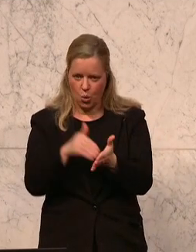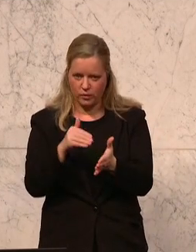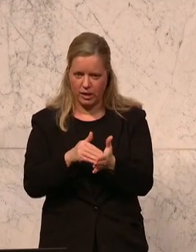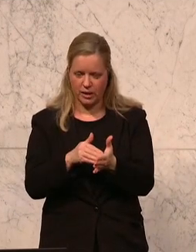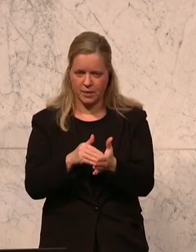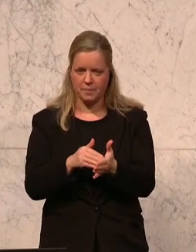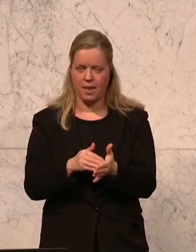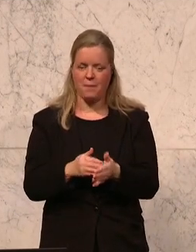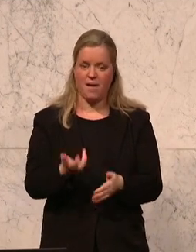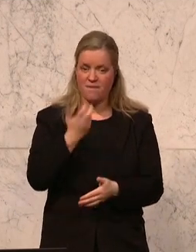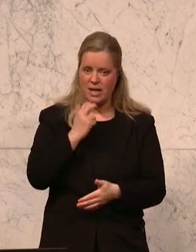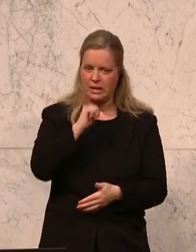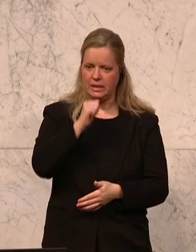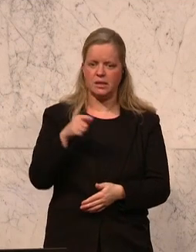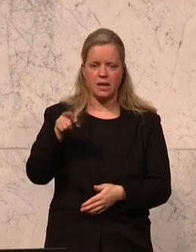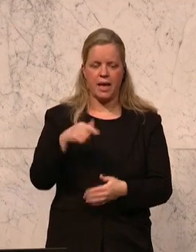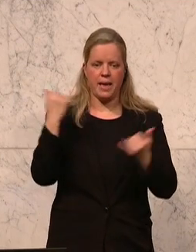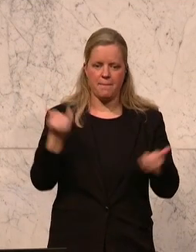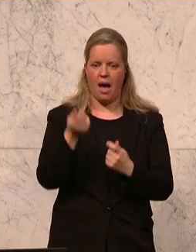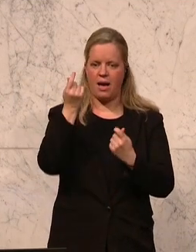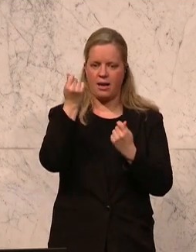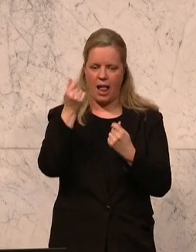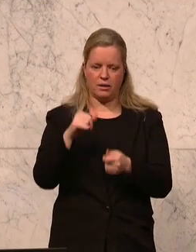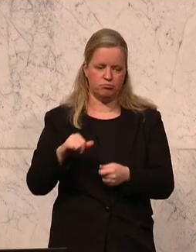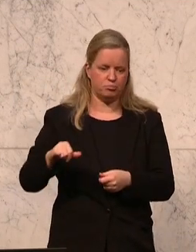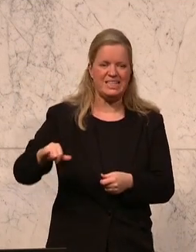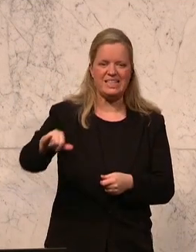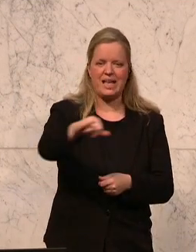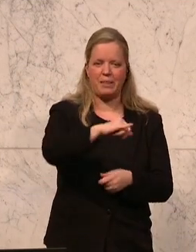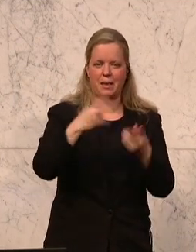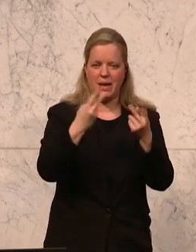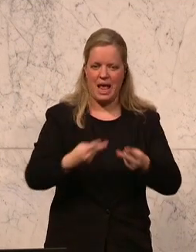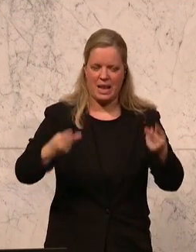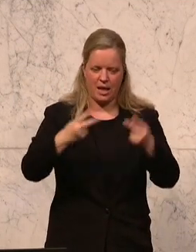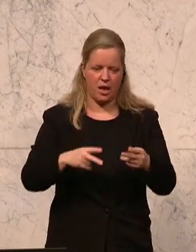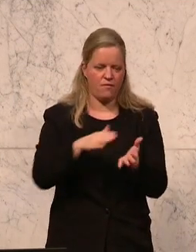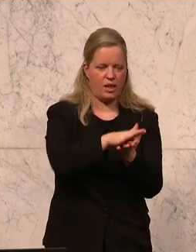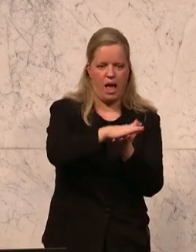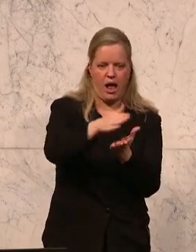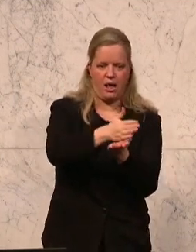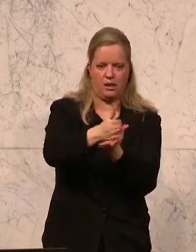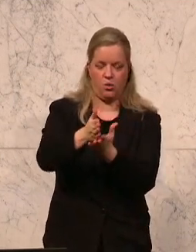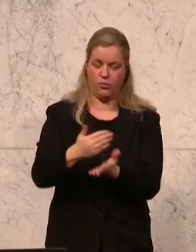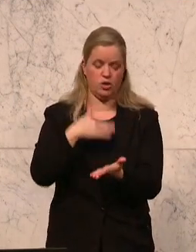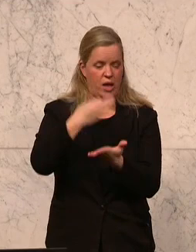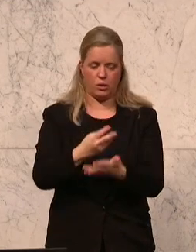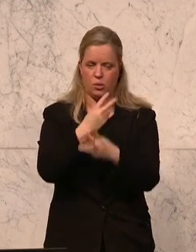Sie die Gießkannen-Verteilpartei mittlerweile geworden sind und das ist natürlich für den Standort Österreich sehr schade.